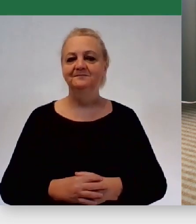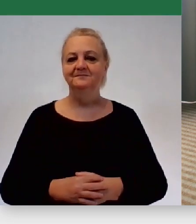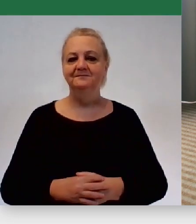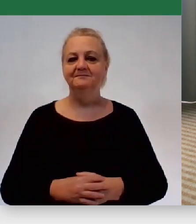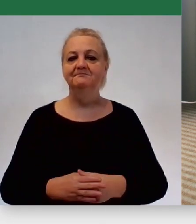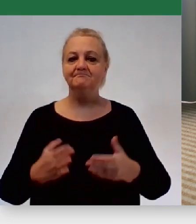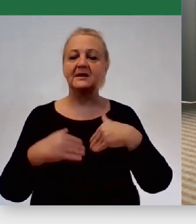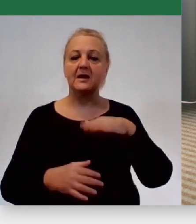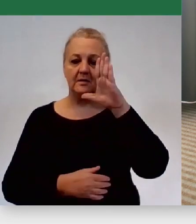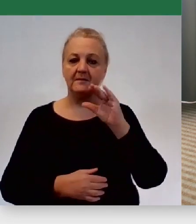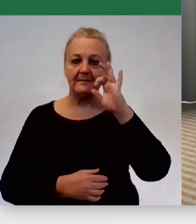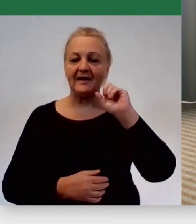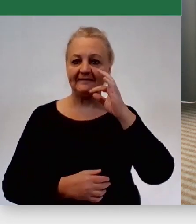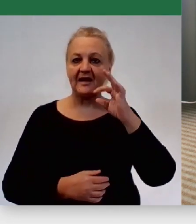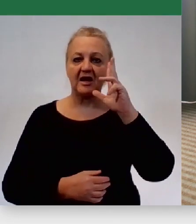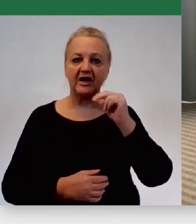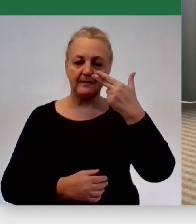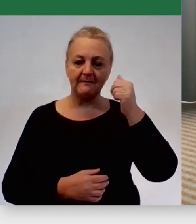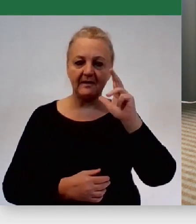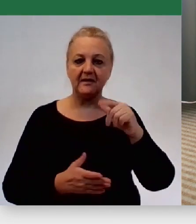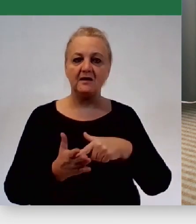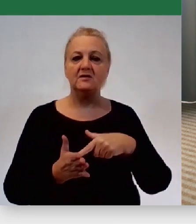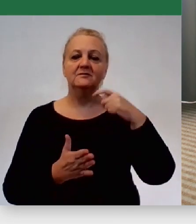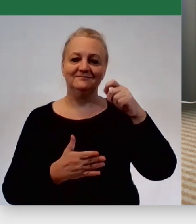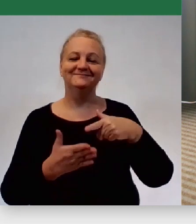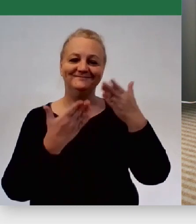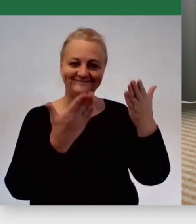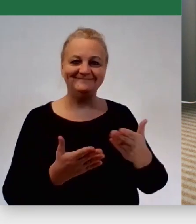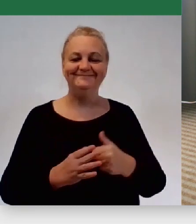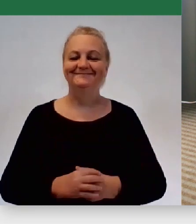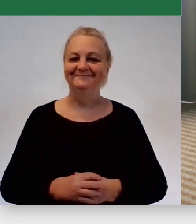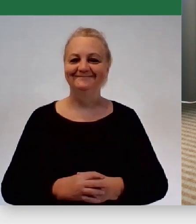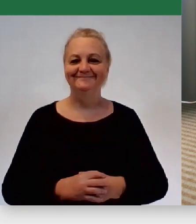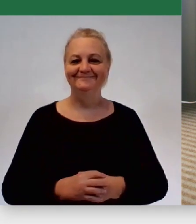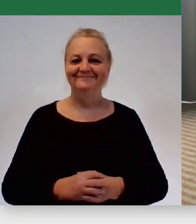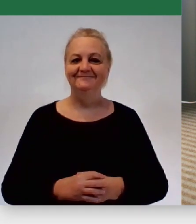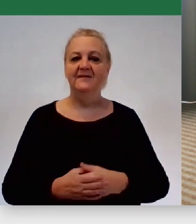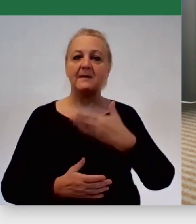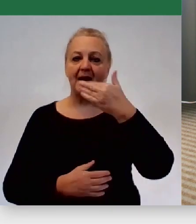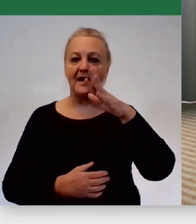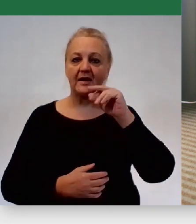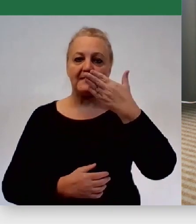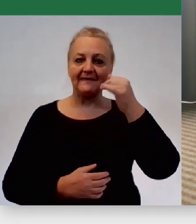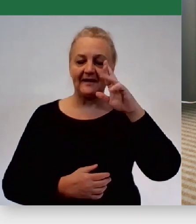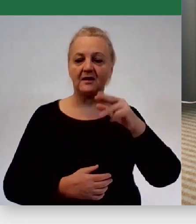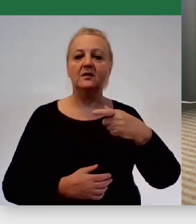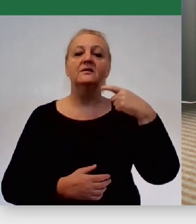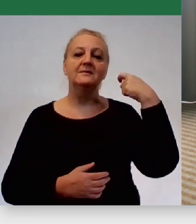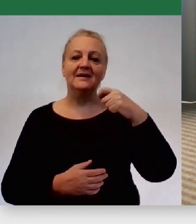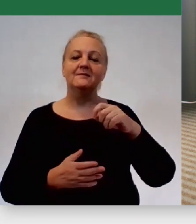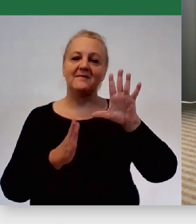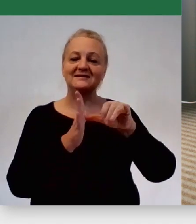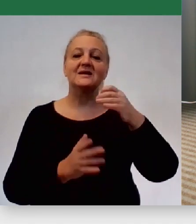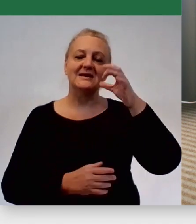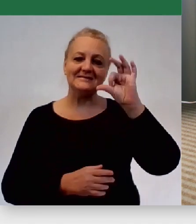Pani Beata Klimek, prezydentka Ostrowa Wielkopolskiego. Dzień dobry. Pan Marek Materek, prezydent Starachowic. Dzień